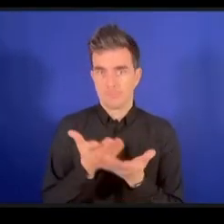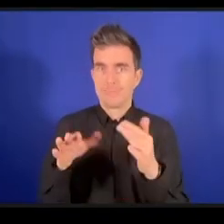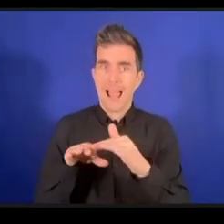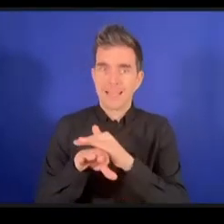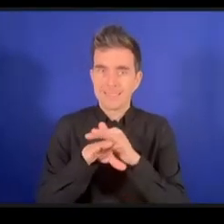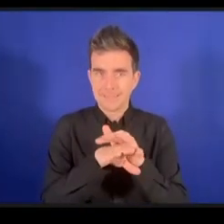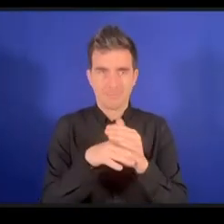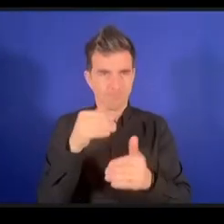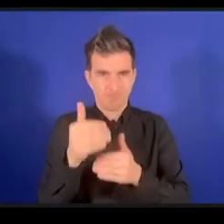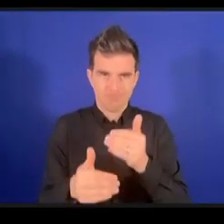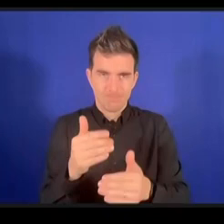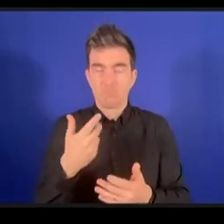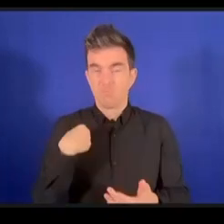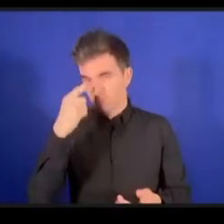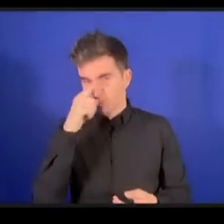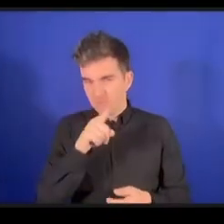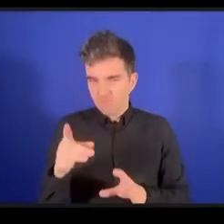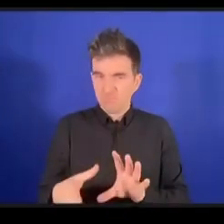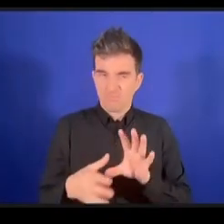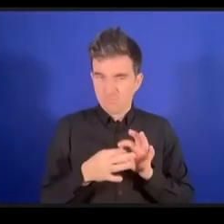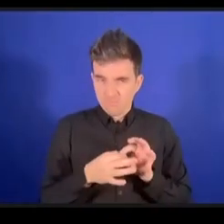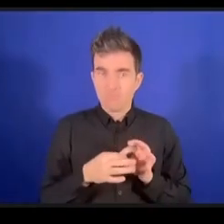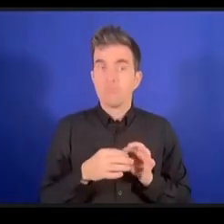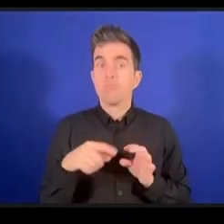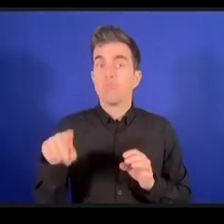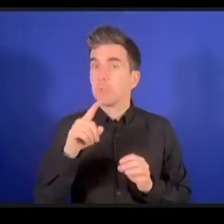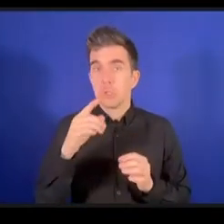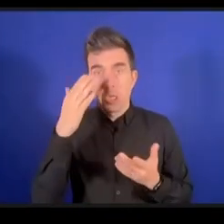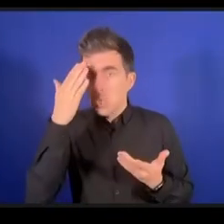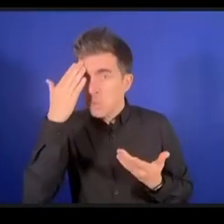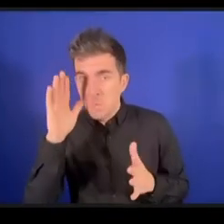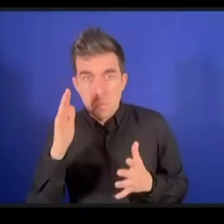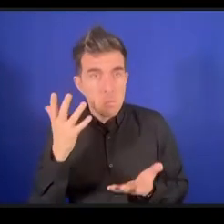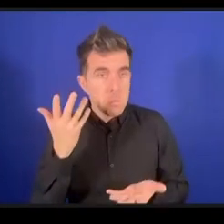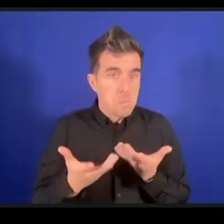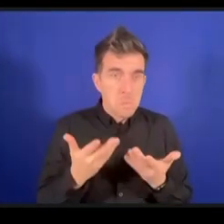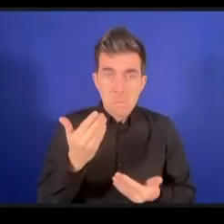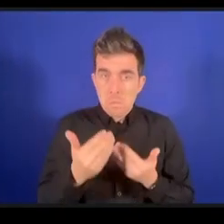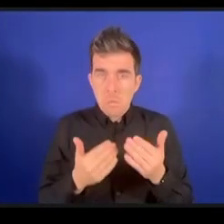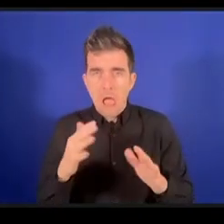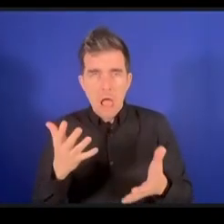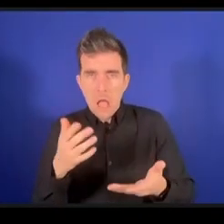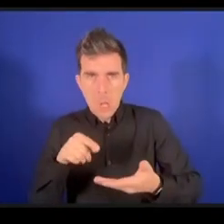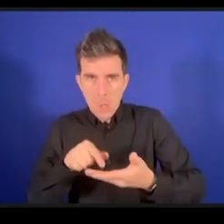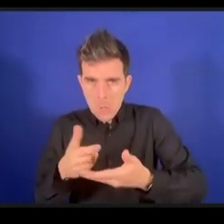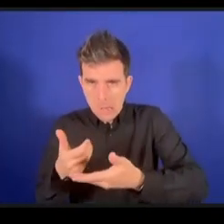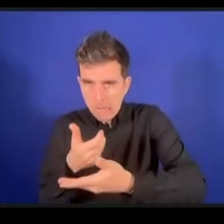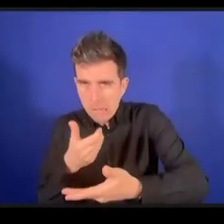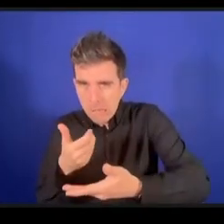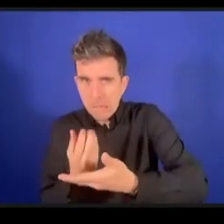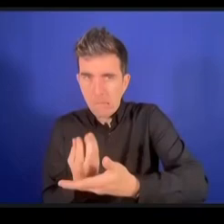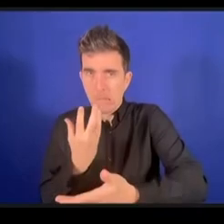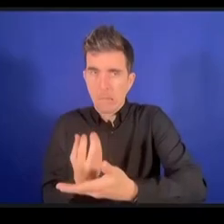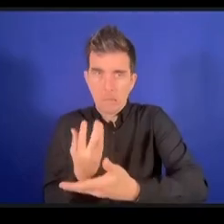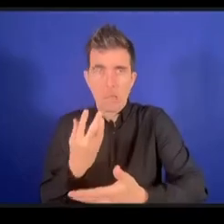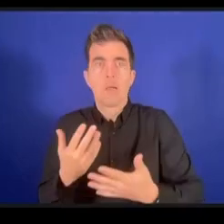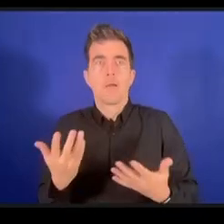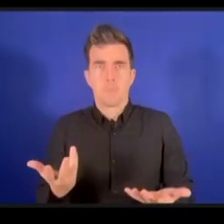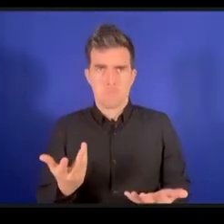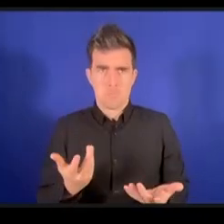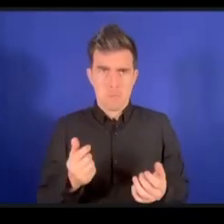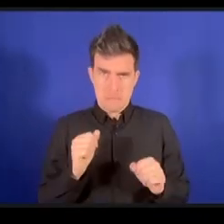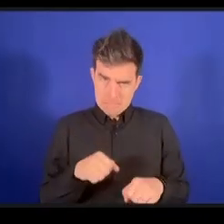كنت لا تعرف كيف يعمل مثلا برنامج لقراءة الشاشة كيف